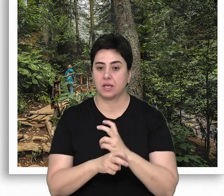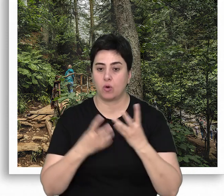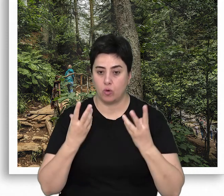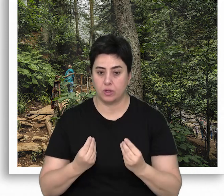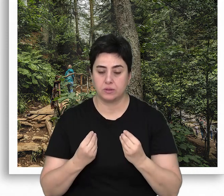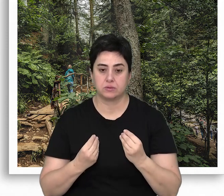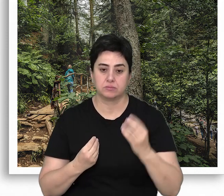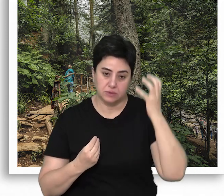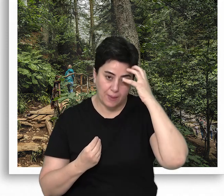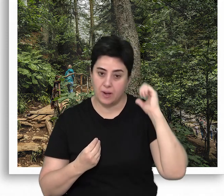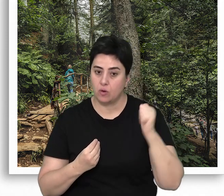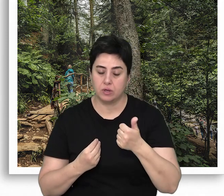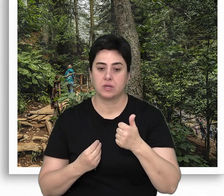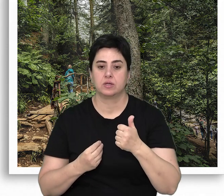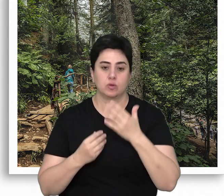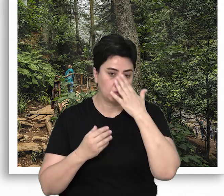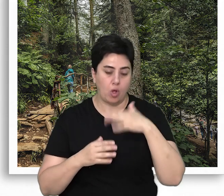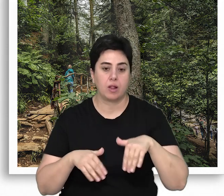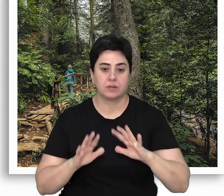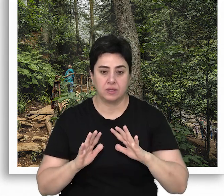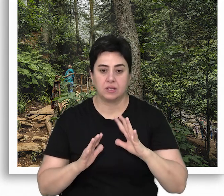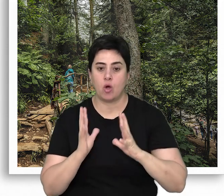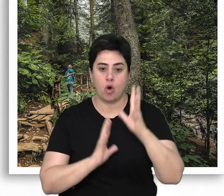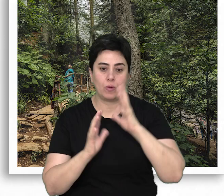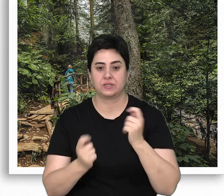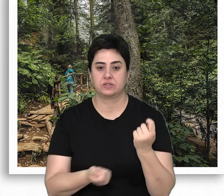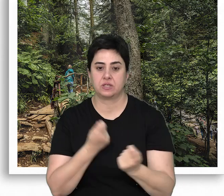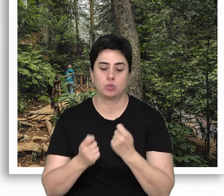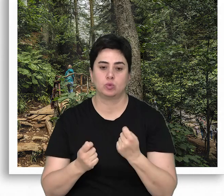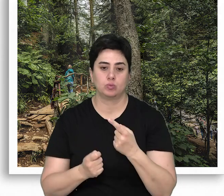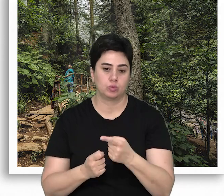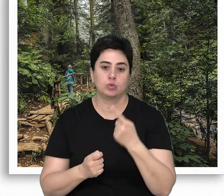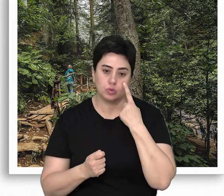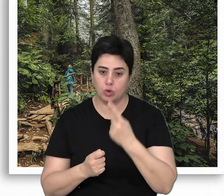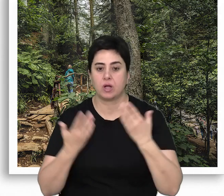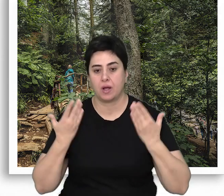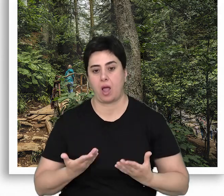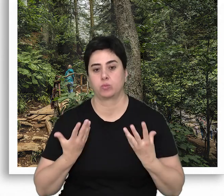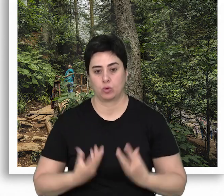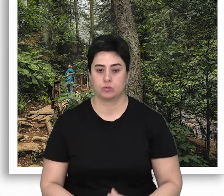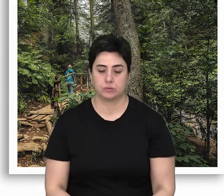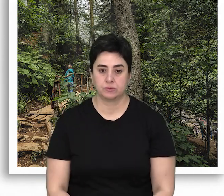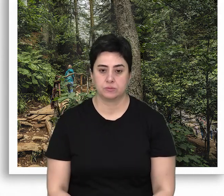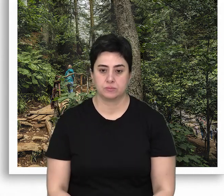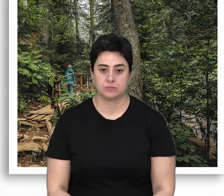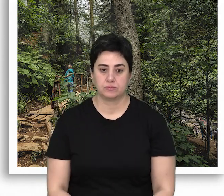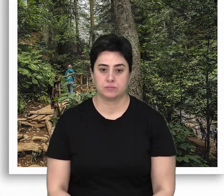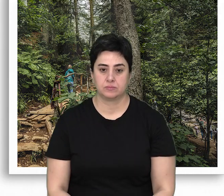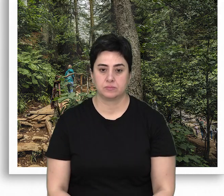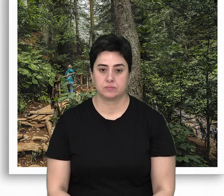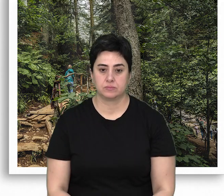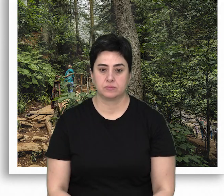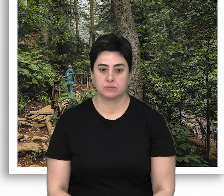tehlikeye düşüren ana etkenin doğal dinamikler değil, ormancılık uygulamaları olduğu artık kabul edilen bir gerçektir.